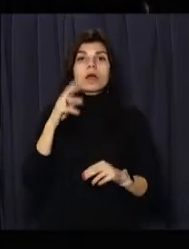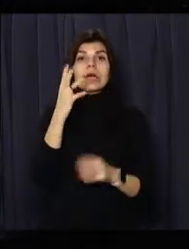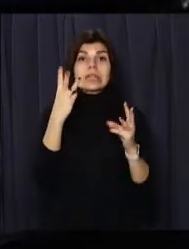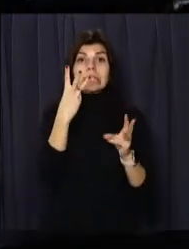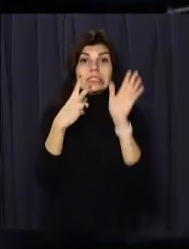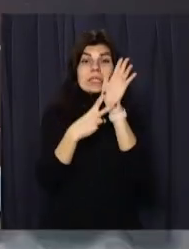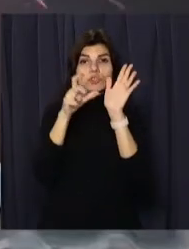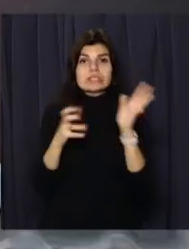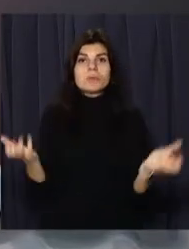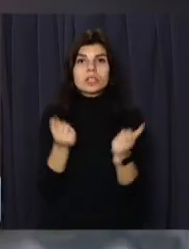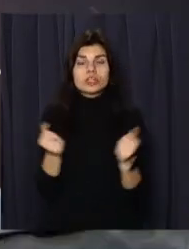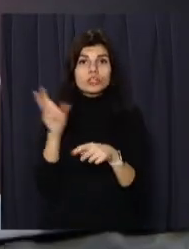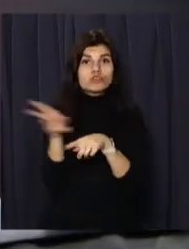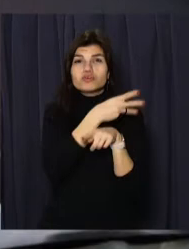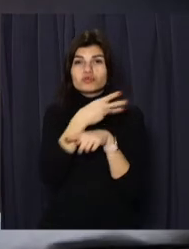рятувальників.